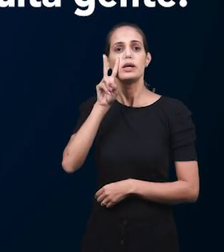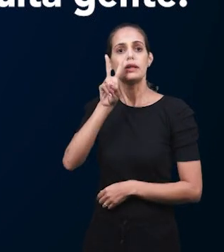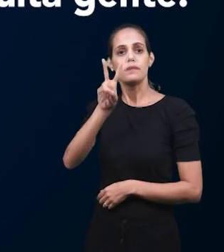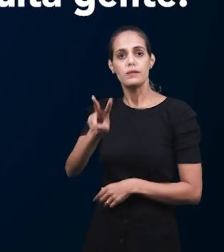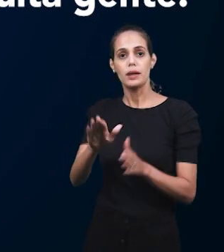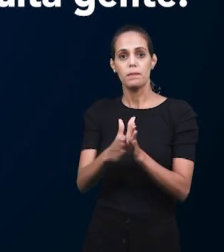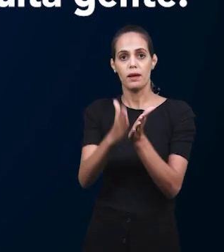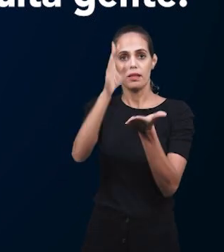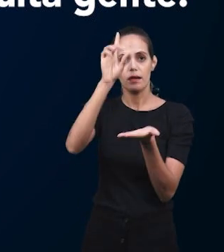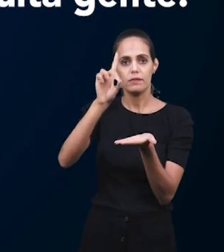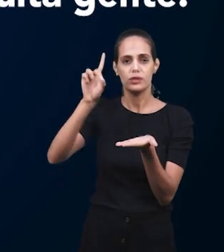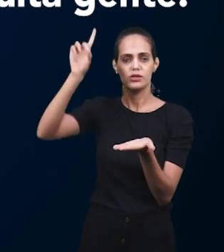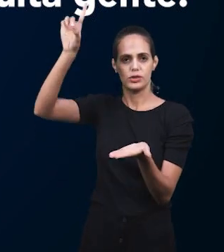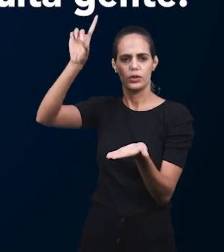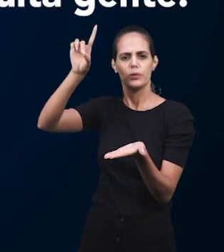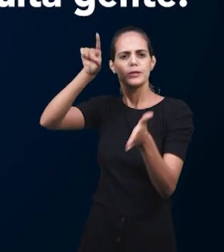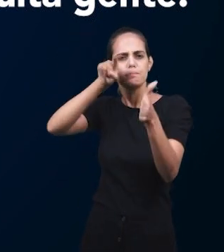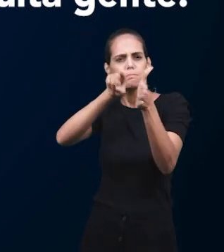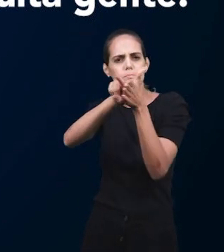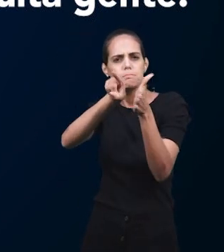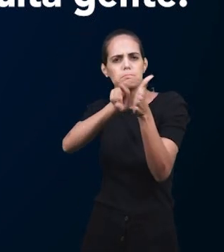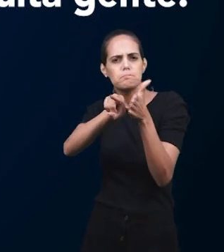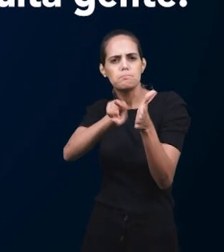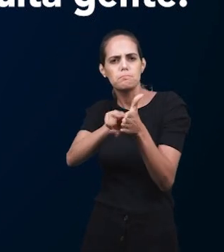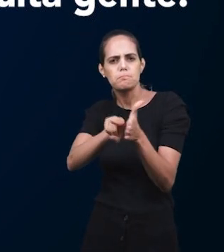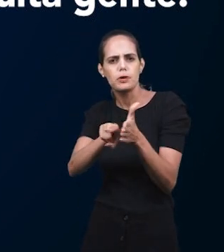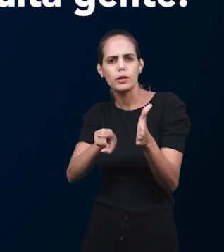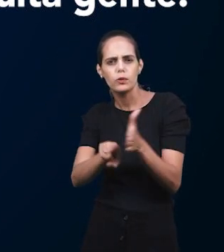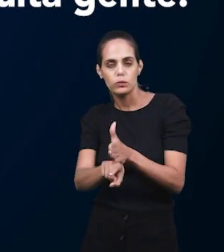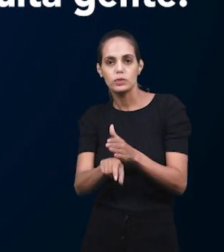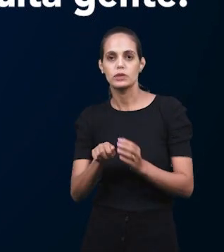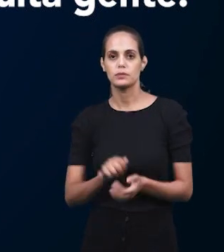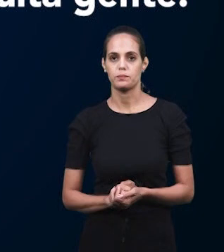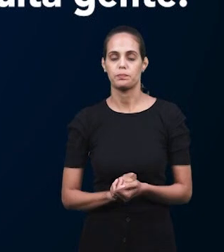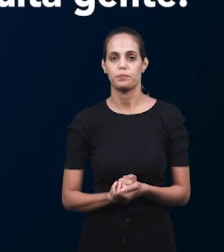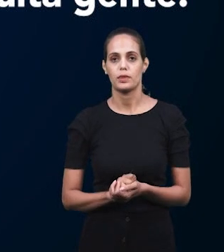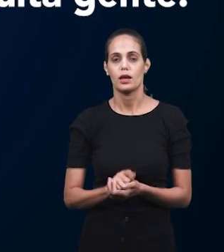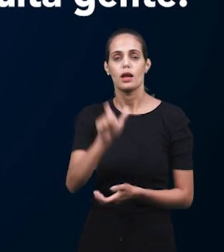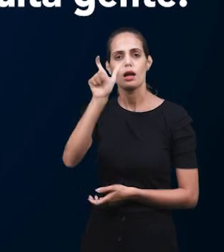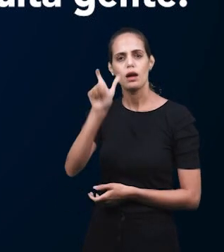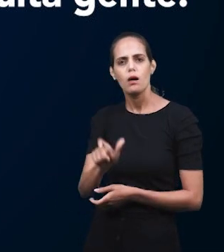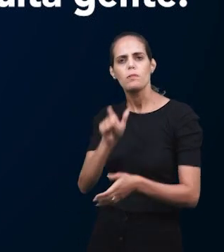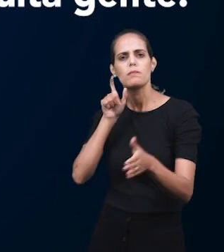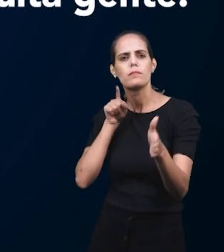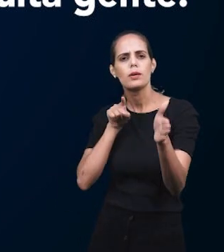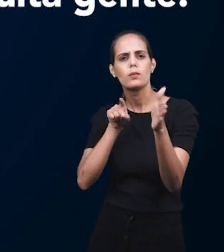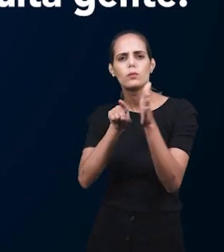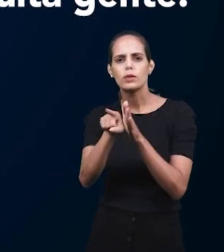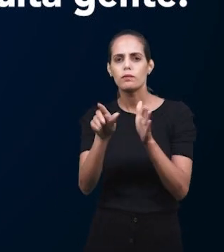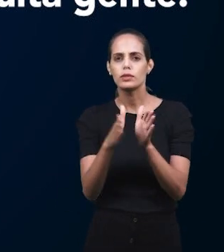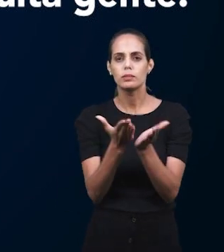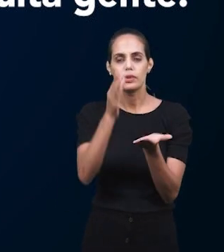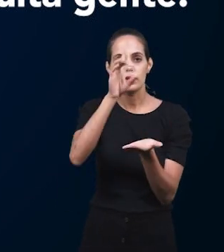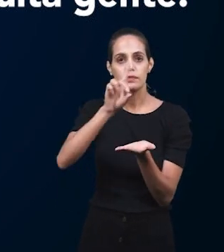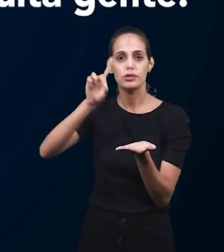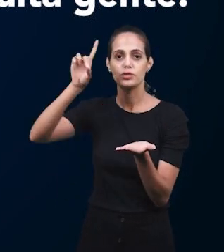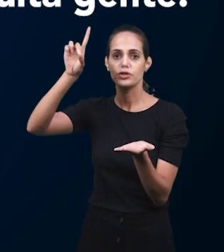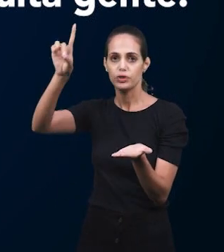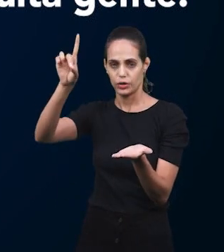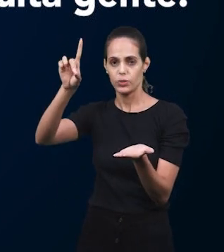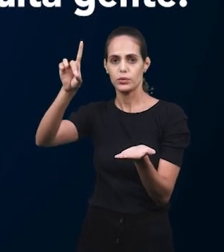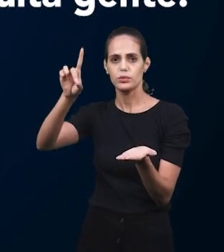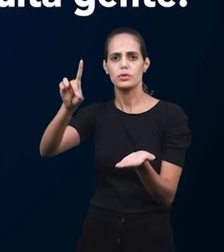говорится в Слове. И зал был большой, много людей, некоторые вставали и говорили